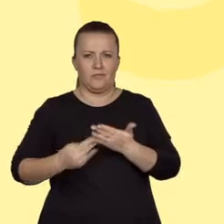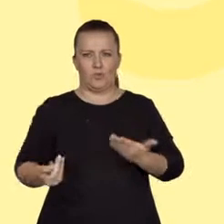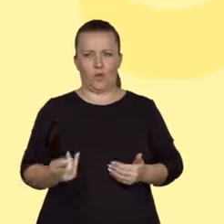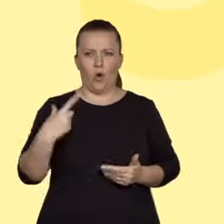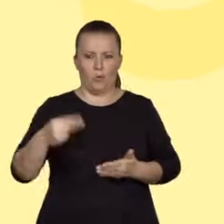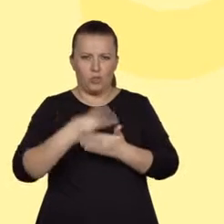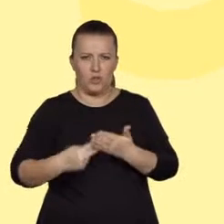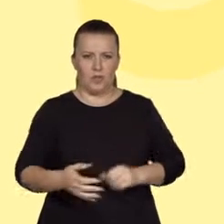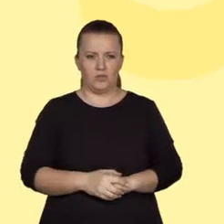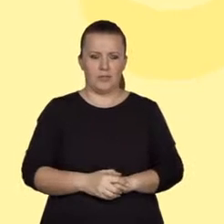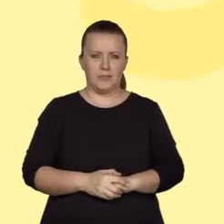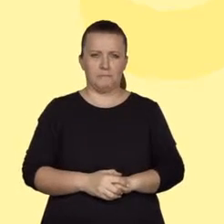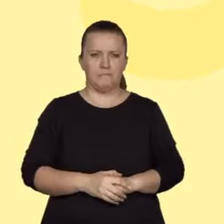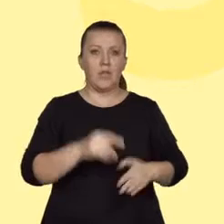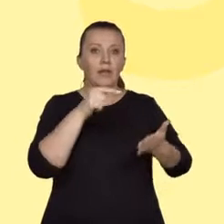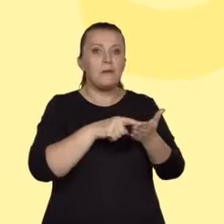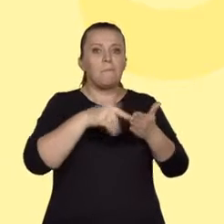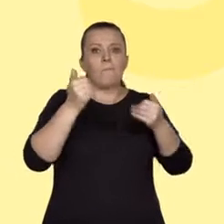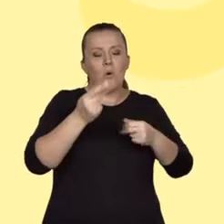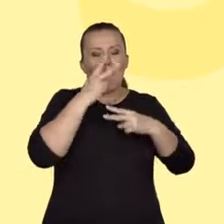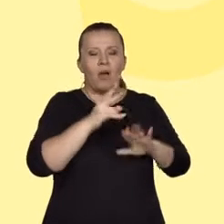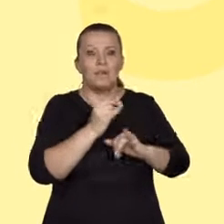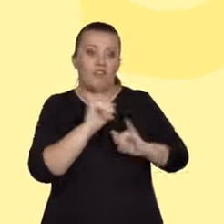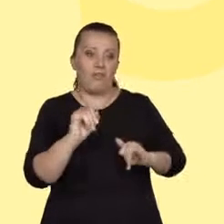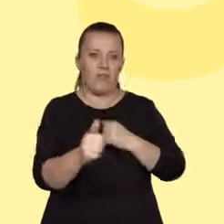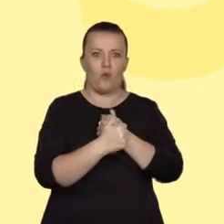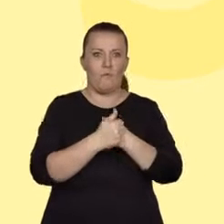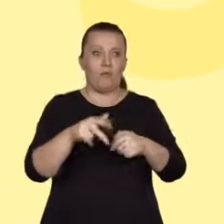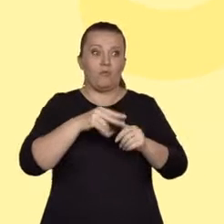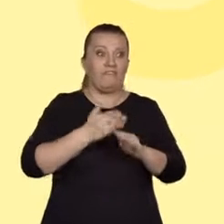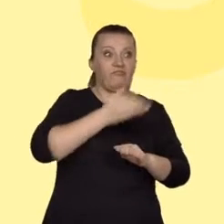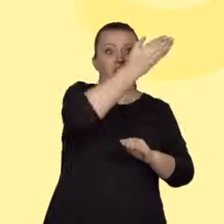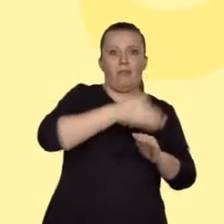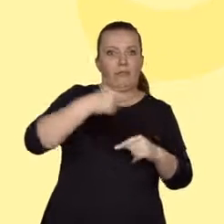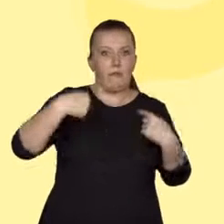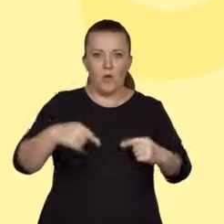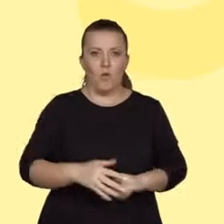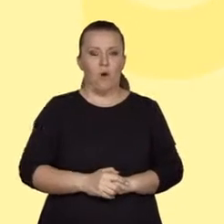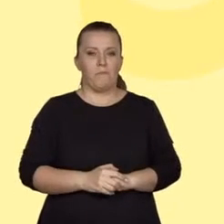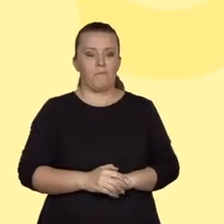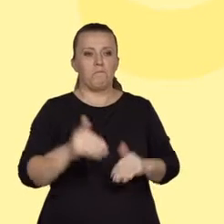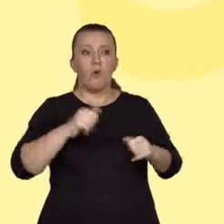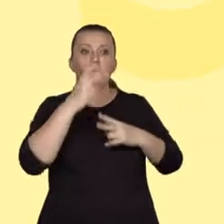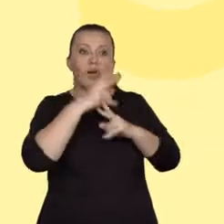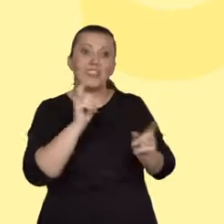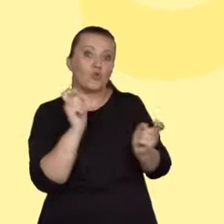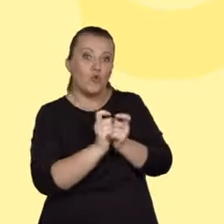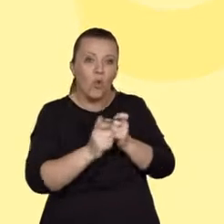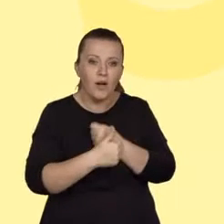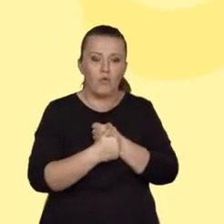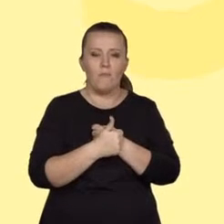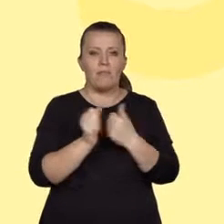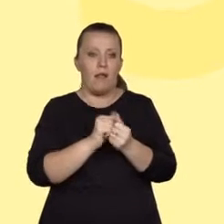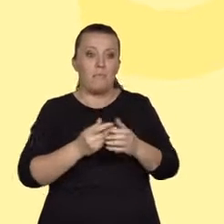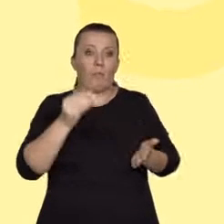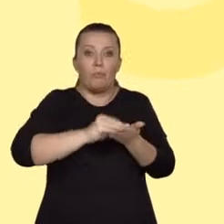W zakończeniu możemy wskazać inne nieomówione argumenty, możemy wyliczyć kąty argumenty, wskazać na inne teksty kultury, które mogłyby